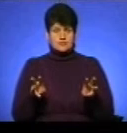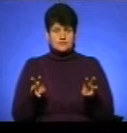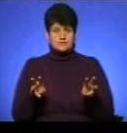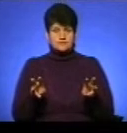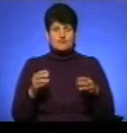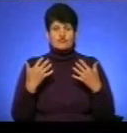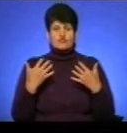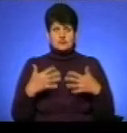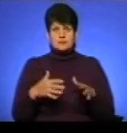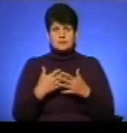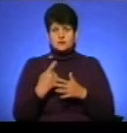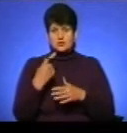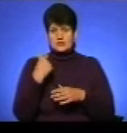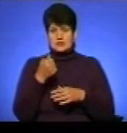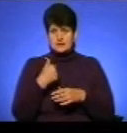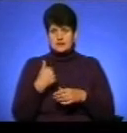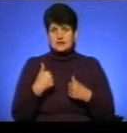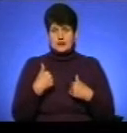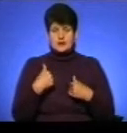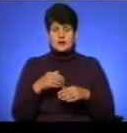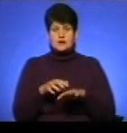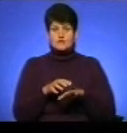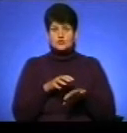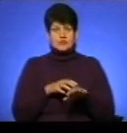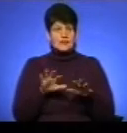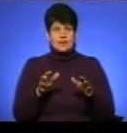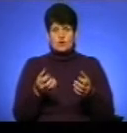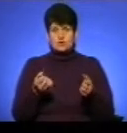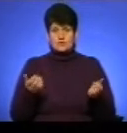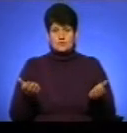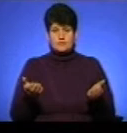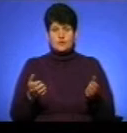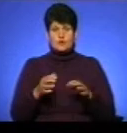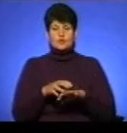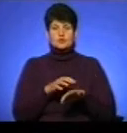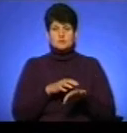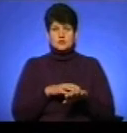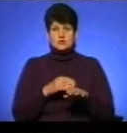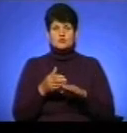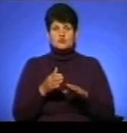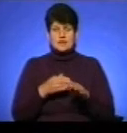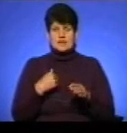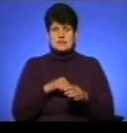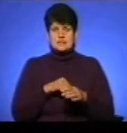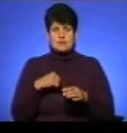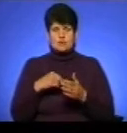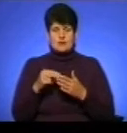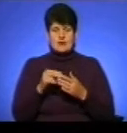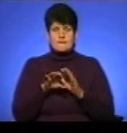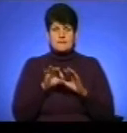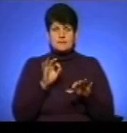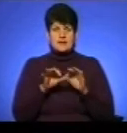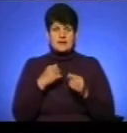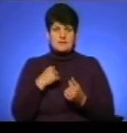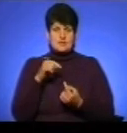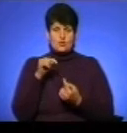вже майже рік я ортопедичного взуття не отримаю. Ортопедичне взуття я собі купляю, підбираю, яке мені